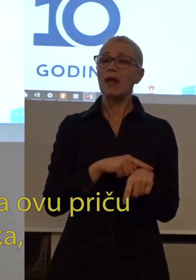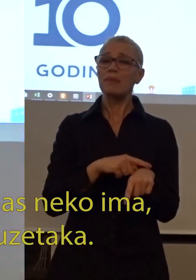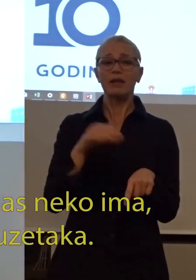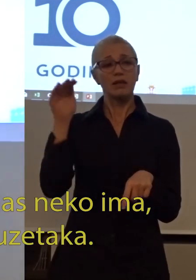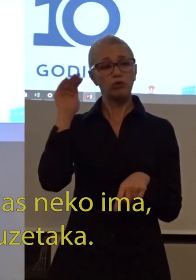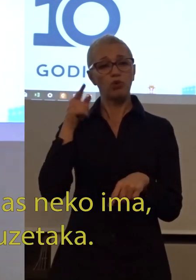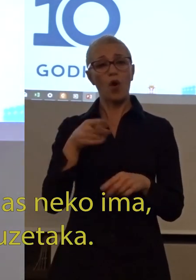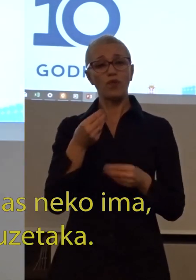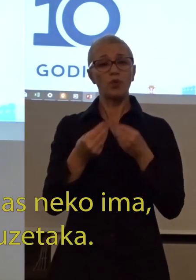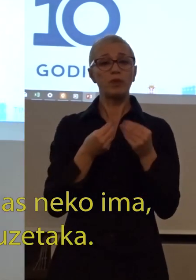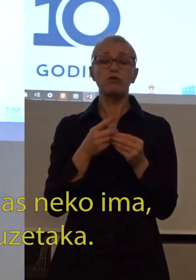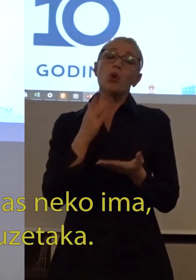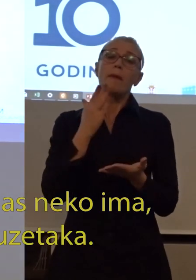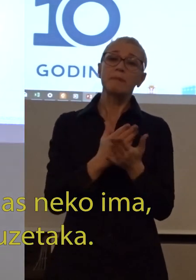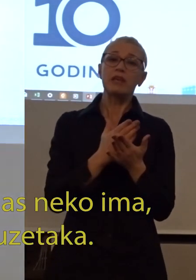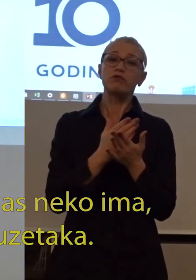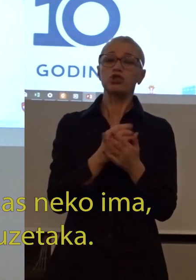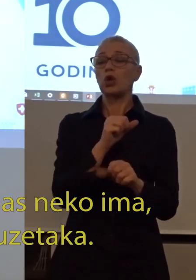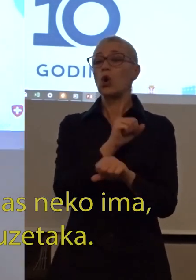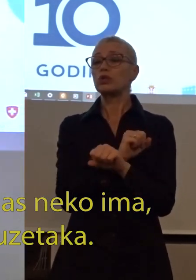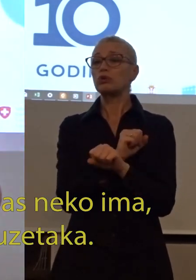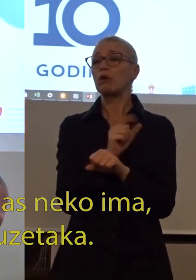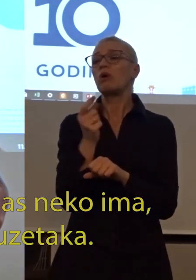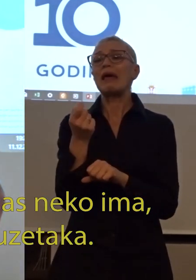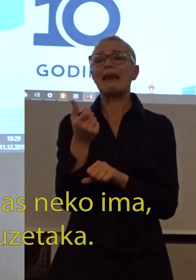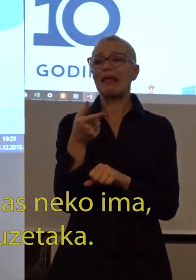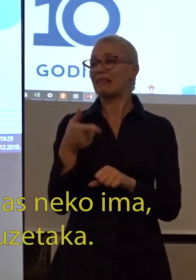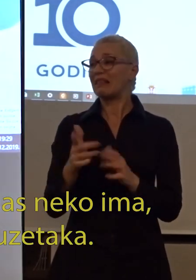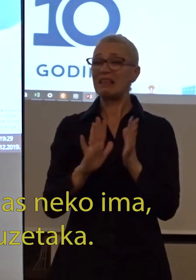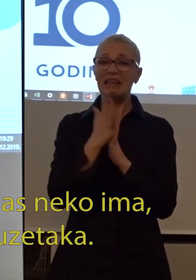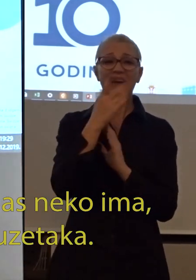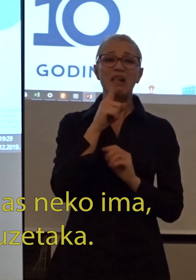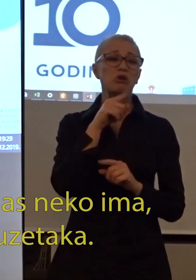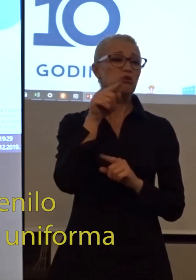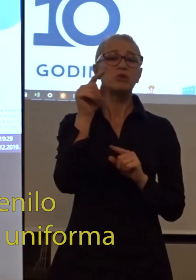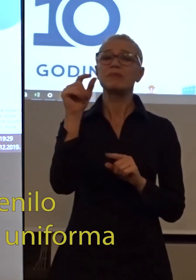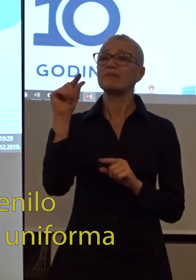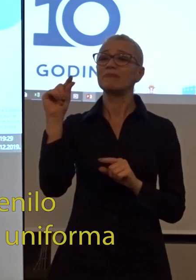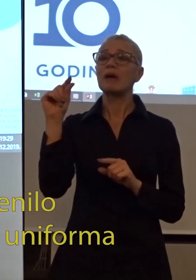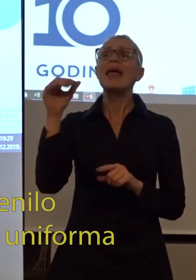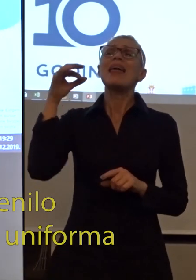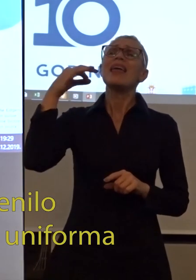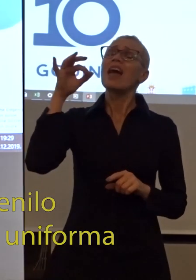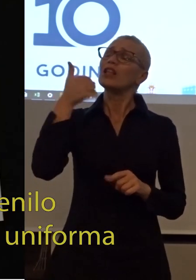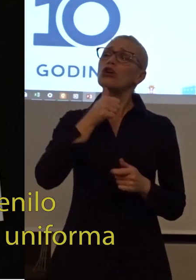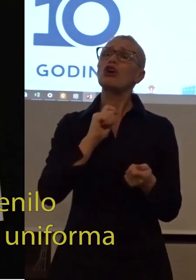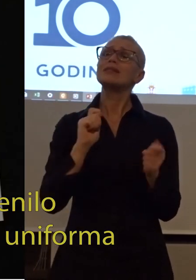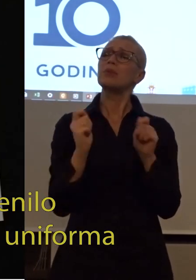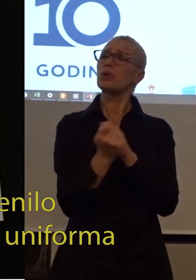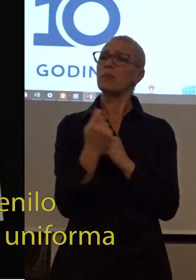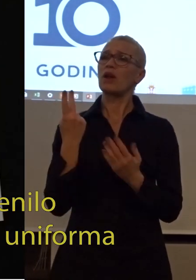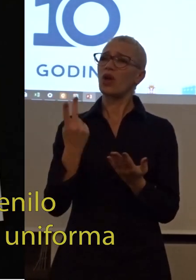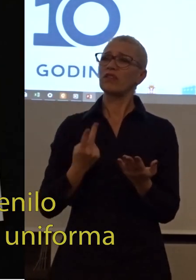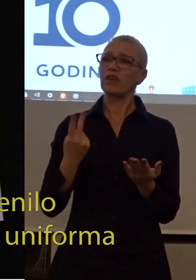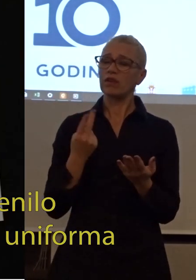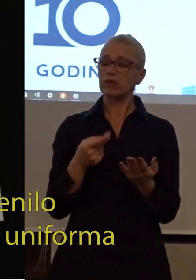osuđenika kao što ja ne vidim da i danas neko ima sem, ignajte i redkih izuzetaka. Jedino što se promenilo u ove dve